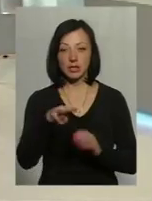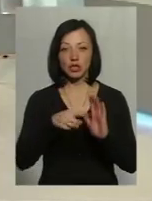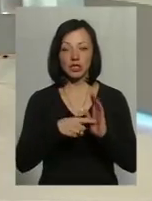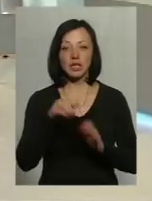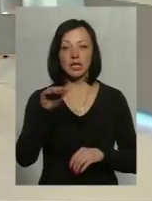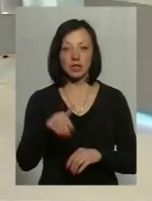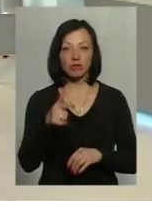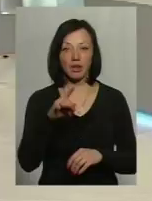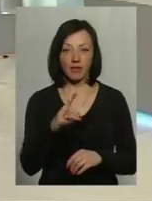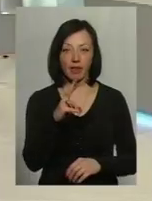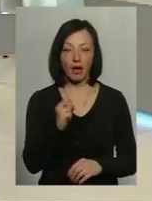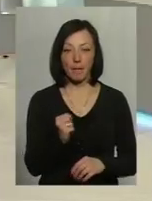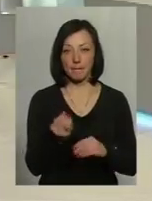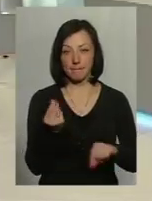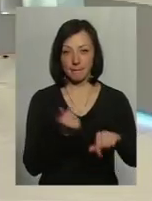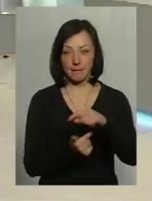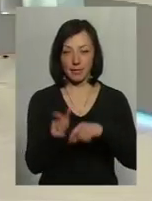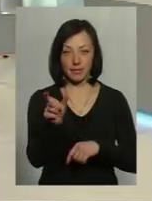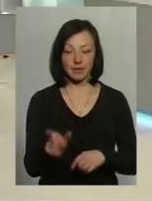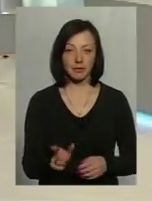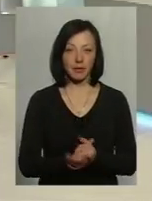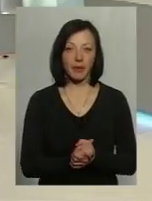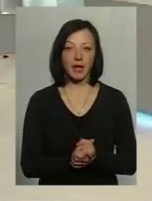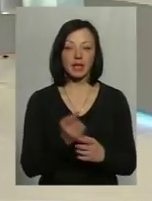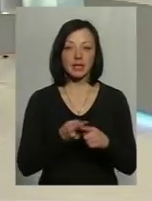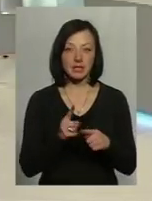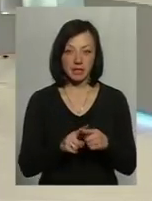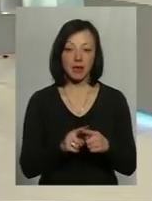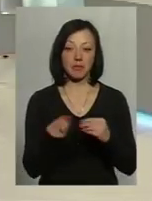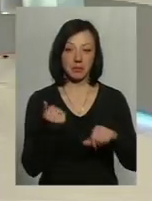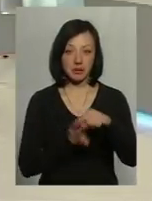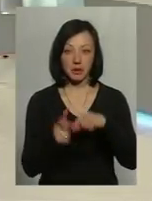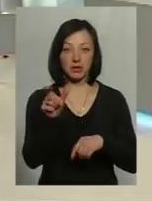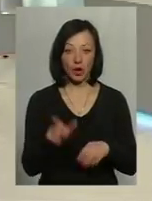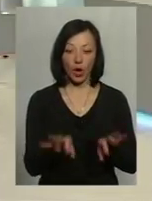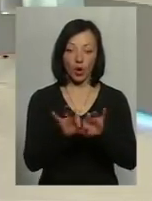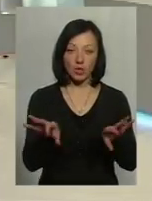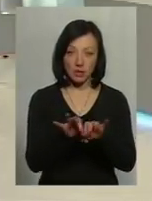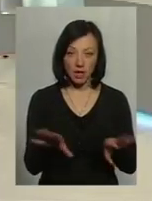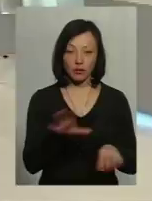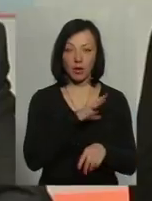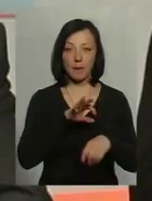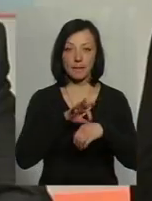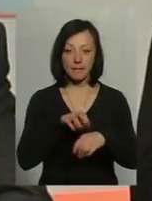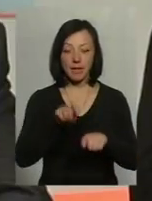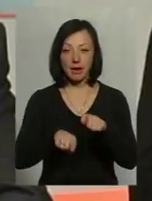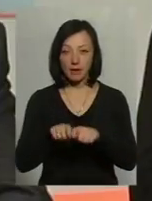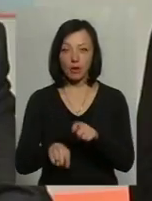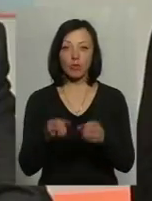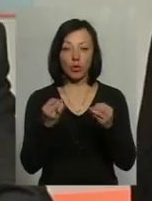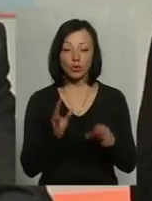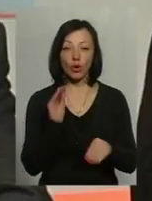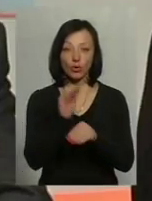гривень на підприємця. Це підприємець свідомо, йому і роз'яснювали і в ході перевірки, так далі, щоб просто